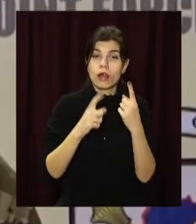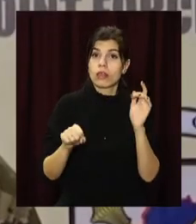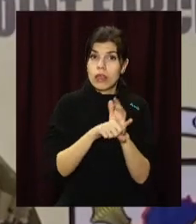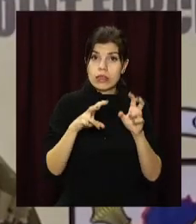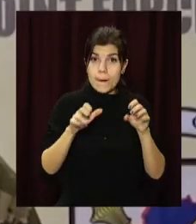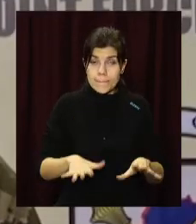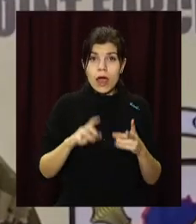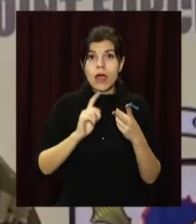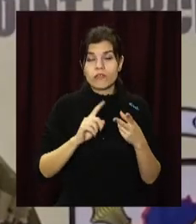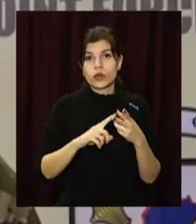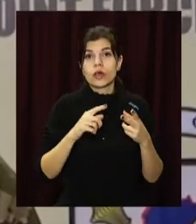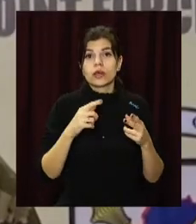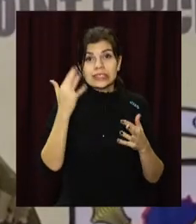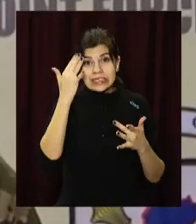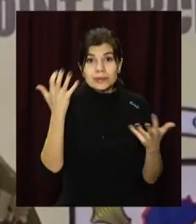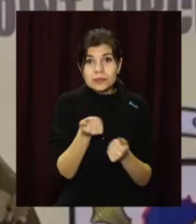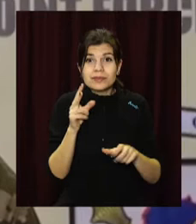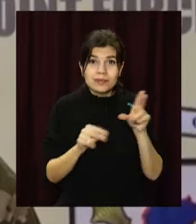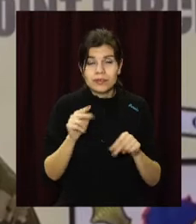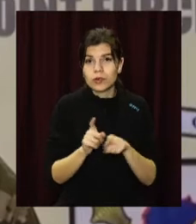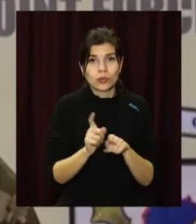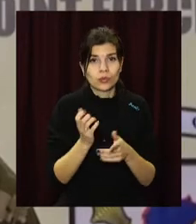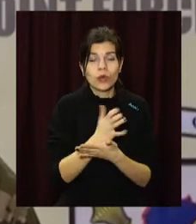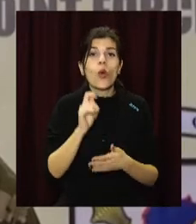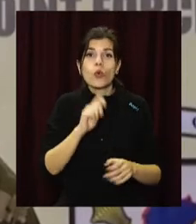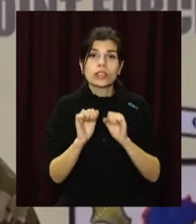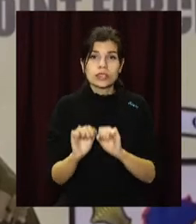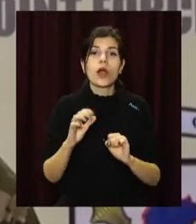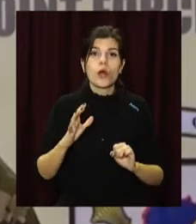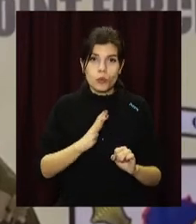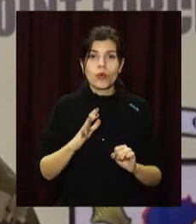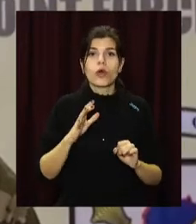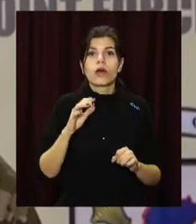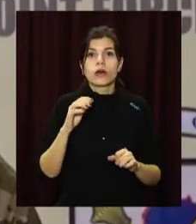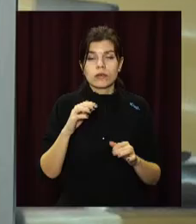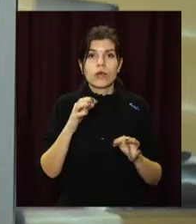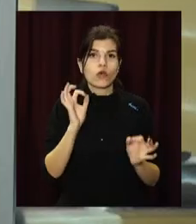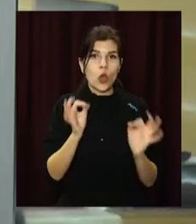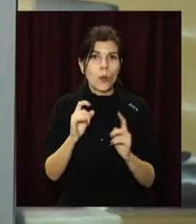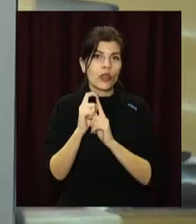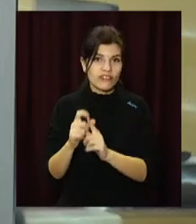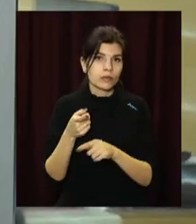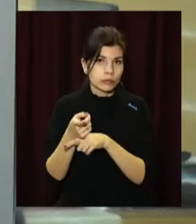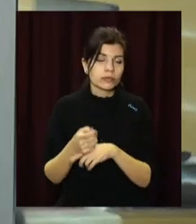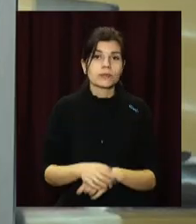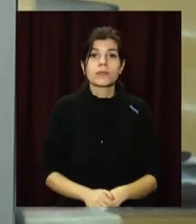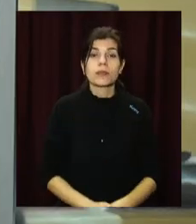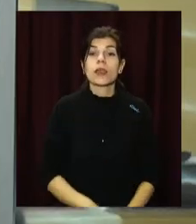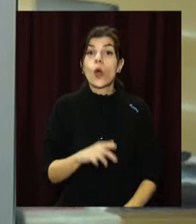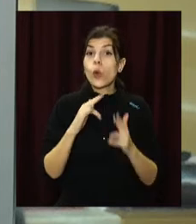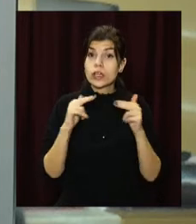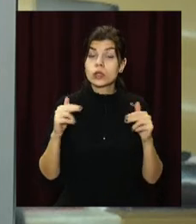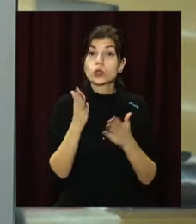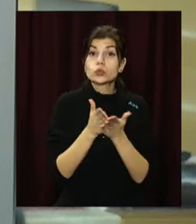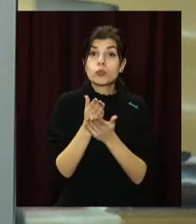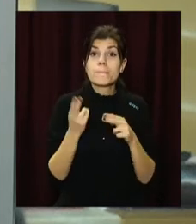обстріли збройних формувань Російської Федерації українські захисники надавали адекватну відповідь. У Дніпрі Служба безпеки